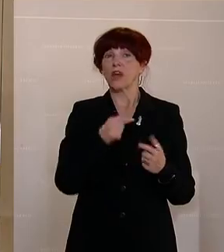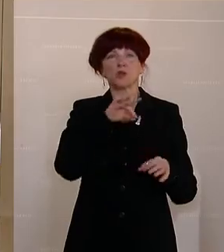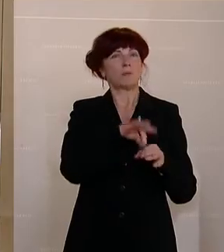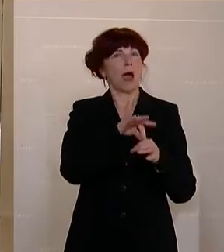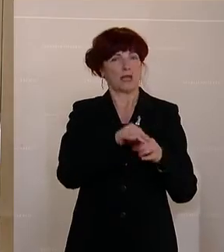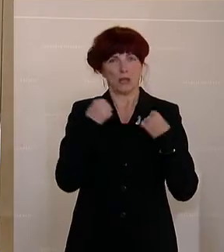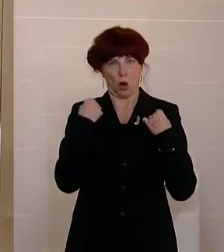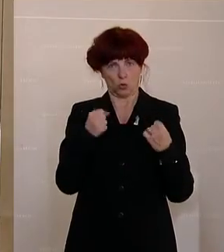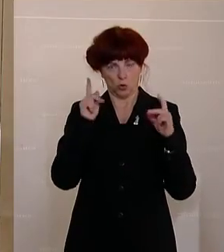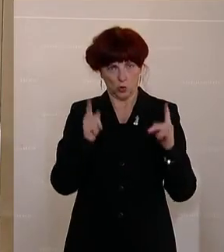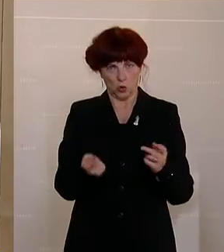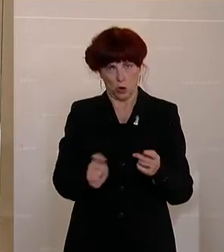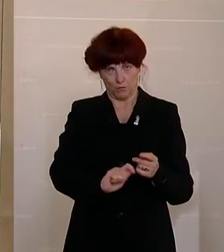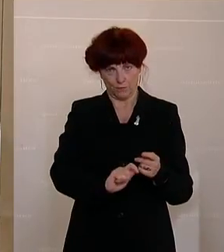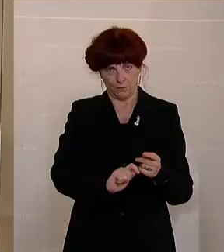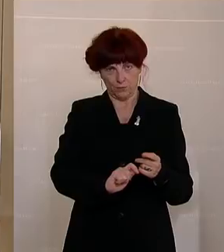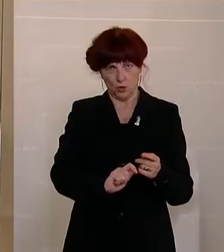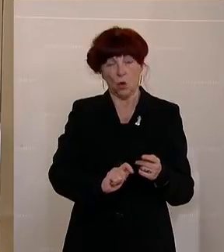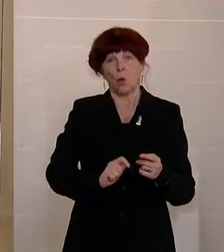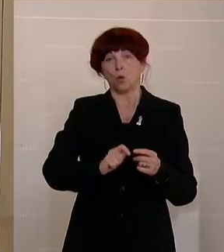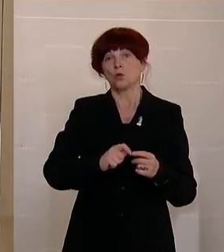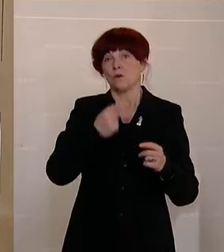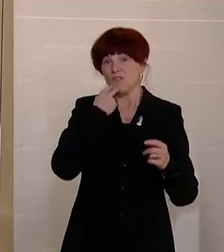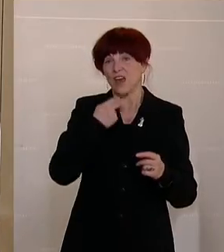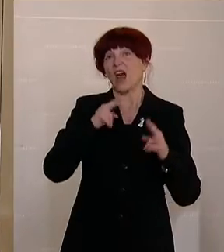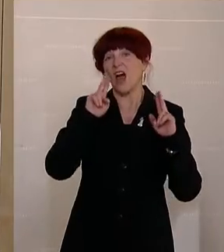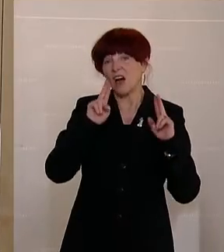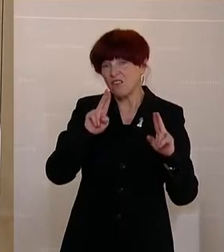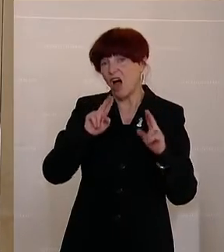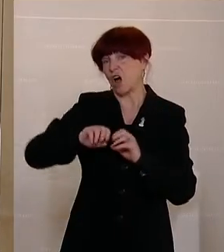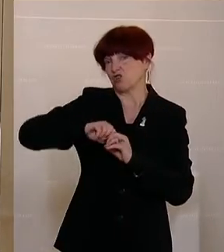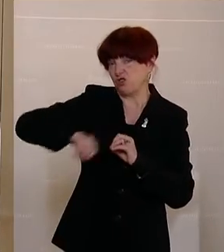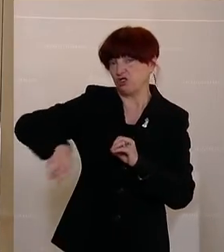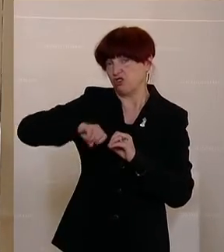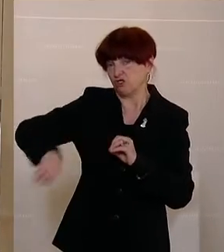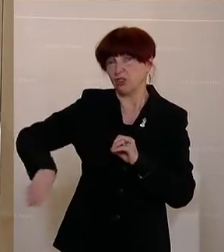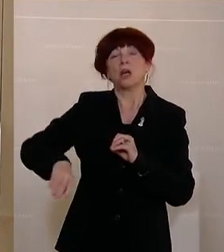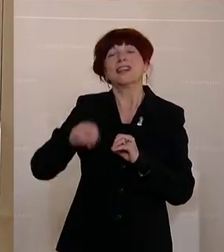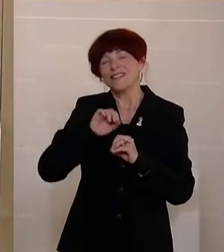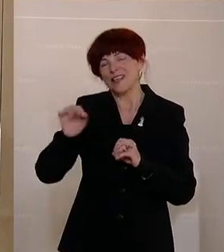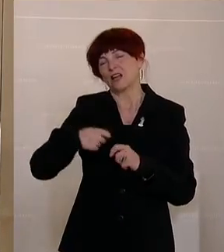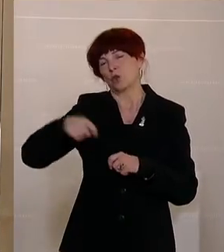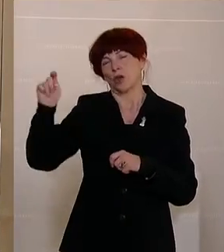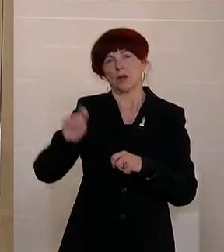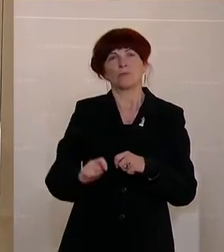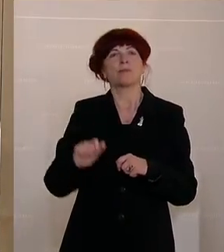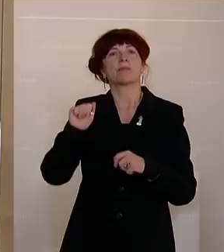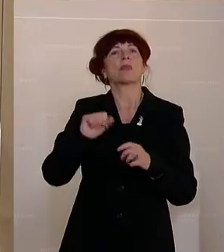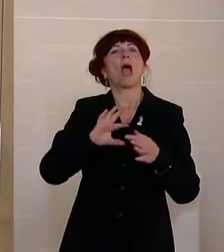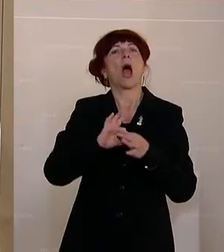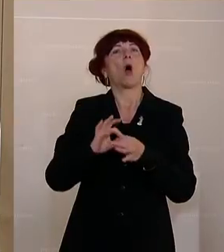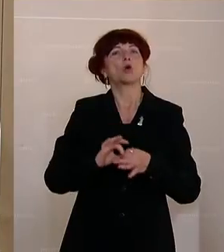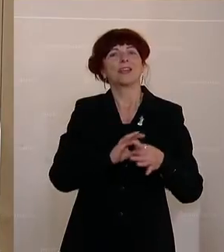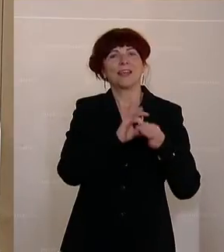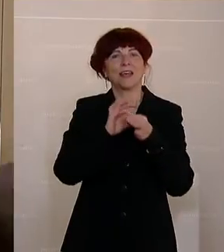Und die allergrößten Stinker, die werden richtig teuer. Ein Audi Q7 wird im Jahr 2024, das ist einer der